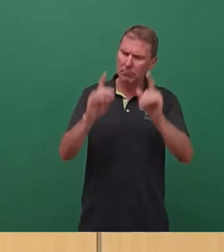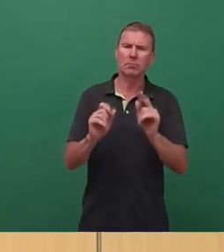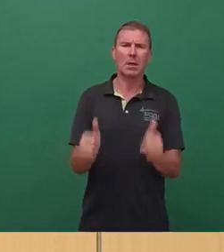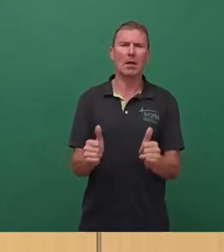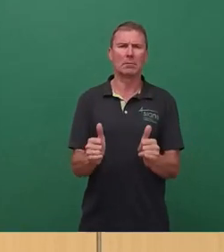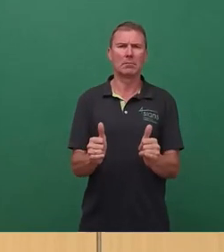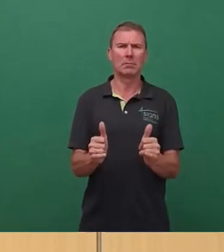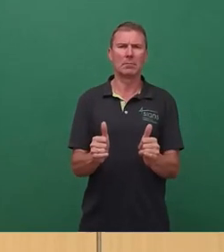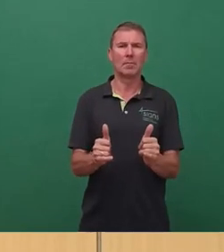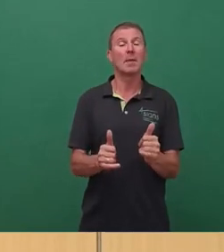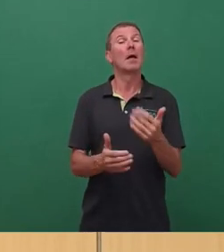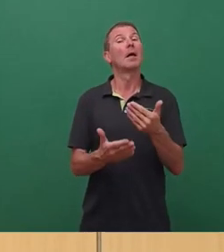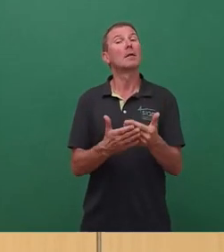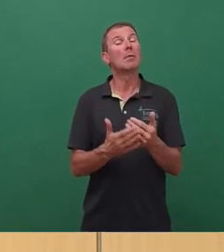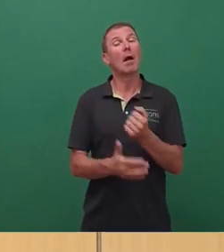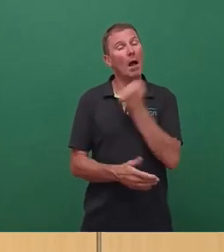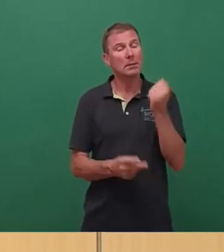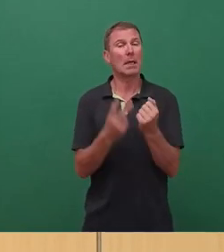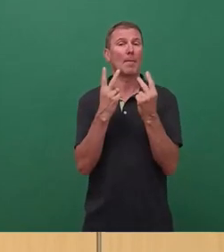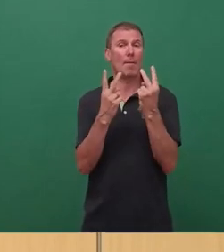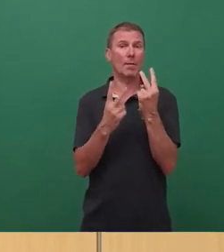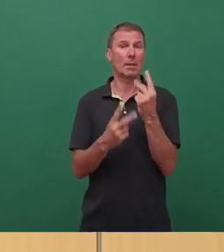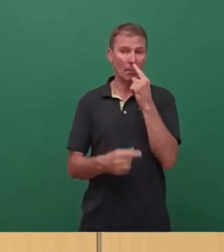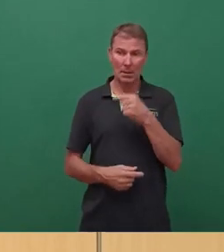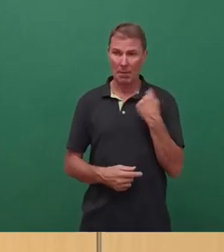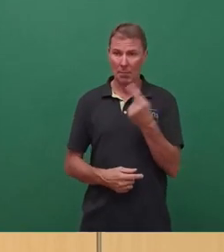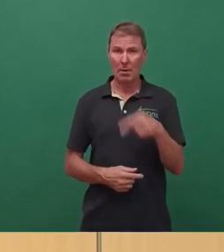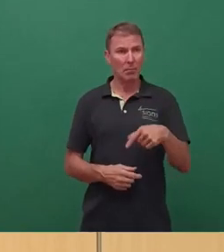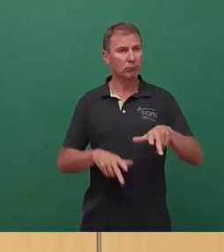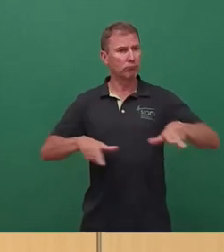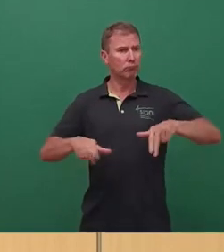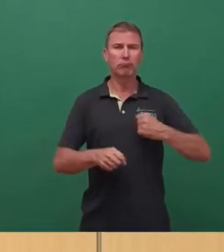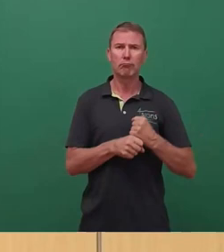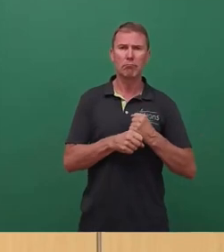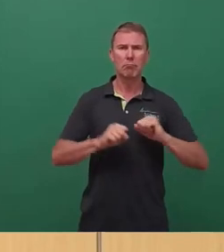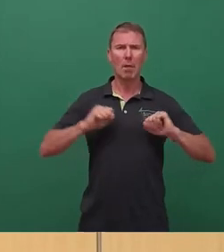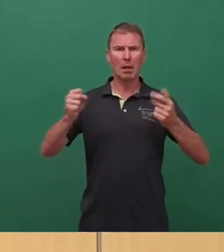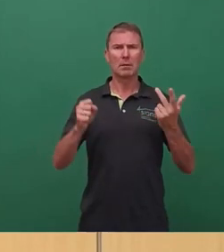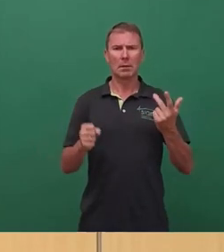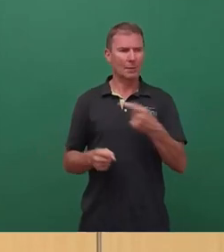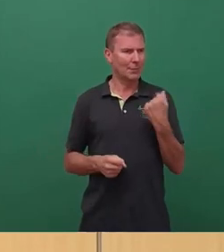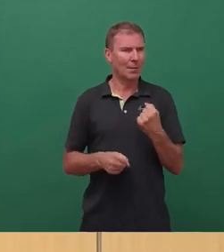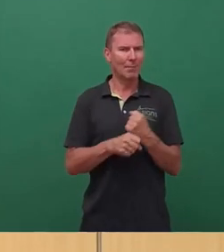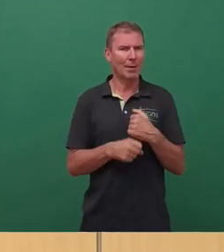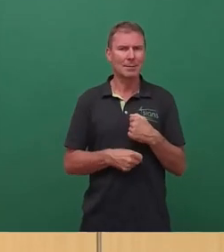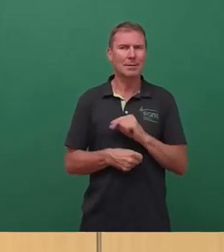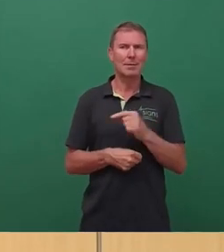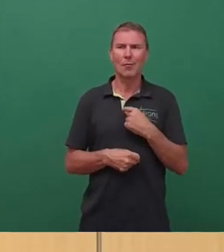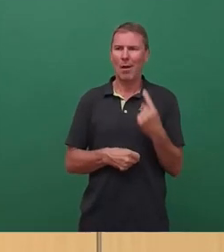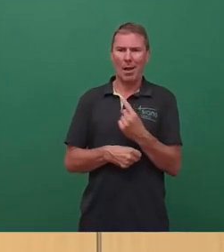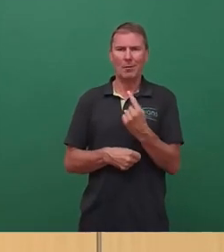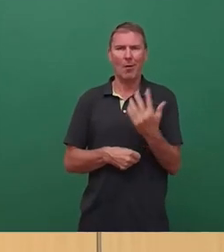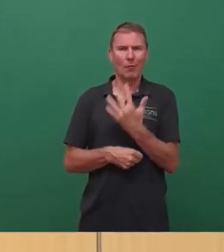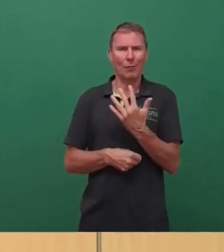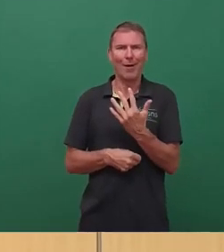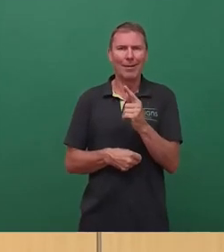ist deswegen extrem wichtig, dass wenn wir hier etwas machen, und was wir hier machen, machen wir nicht für ein oder fünf Jahre, sondern halt für die